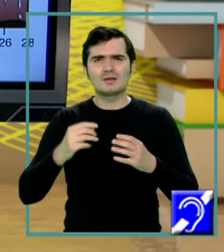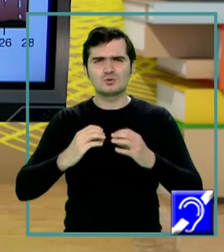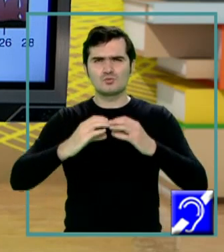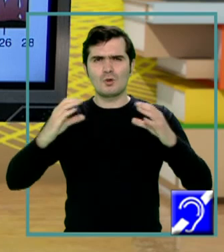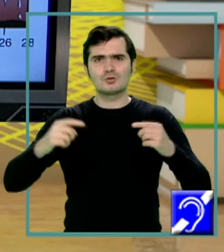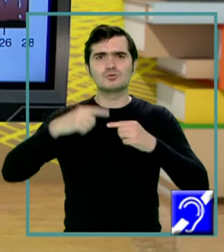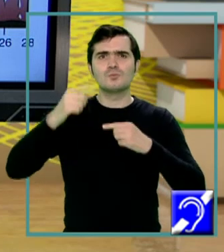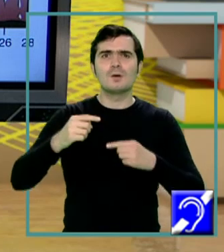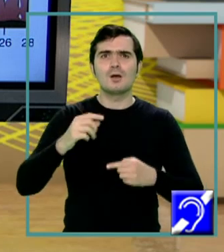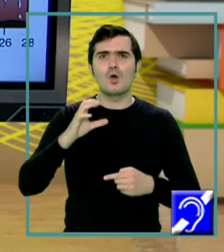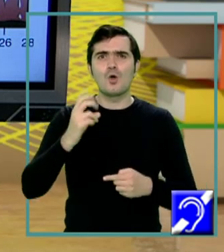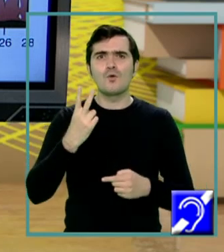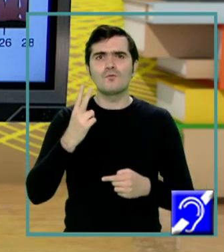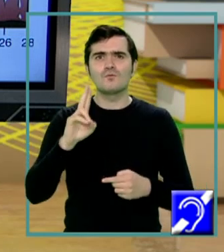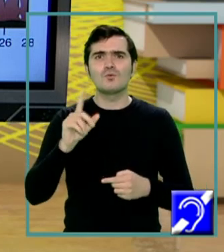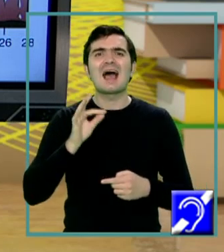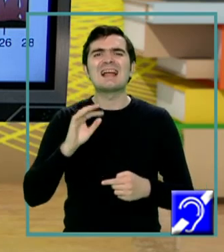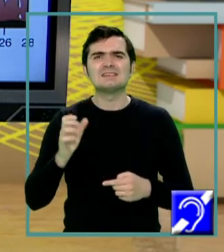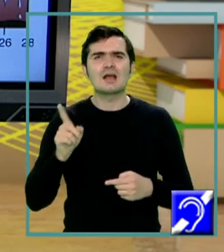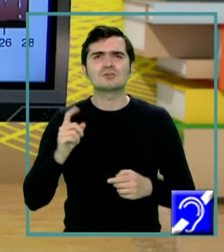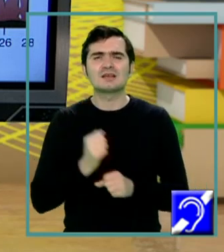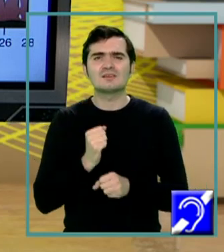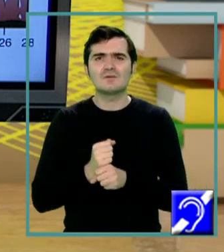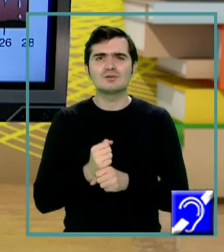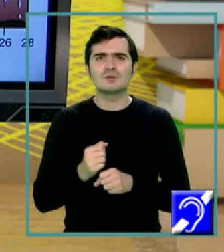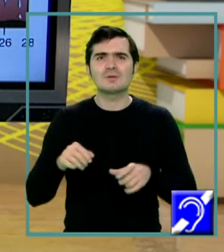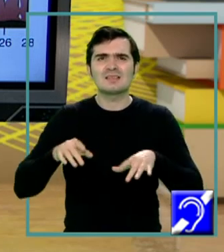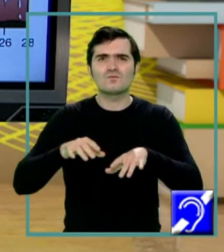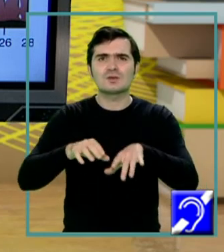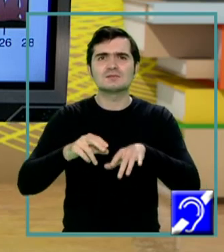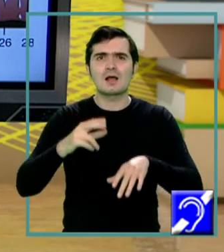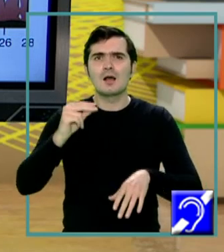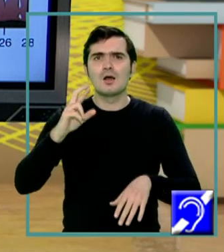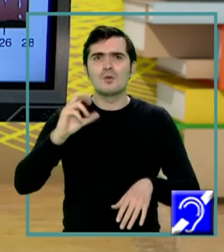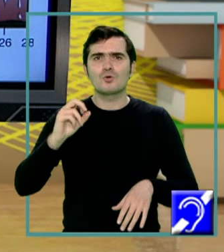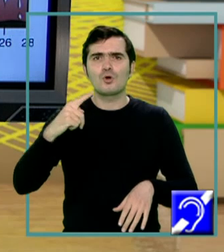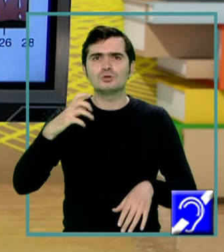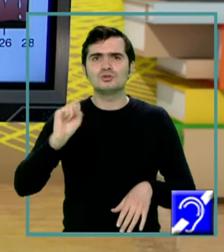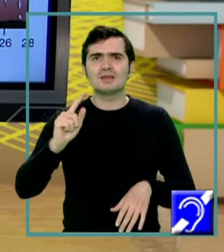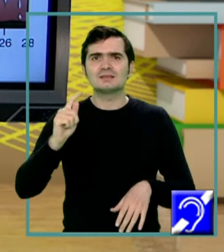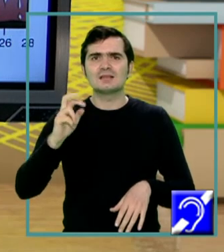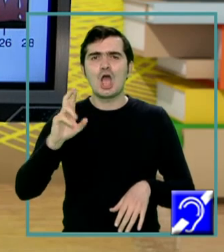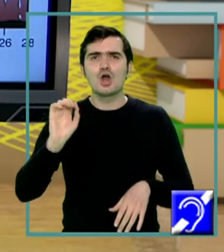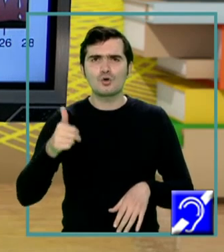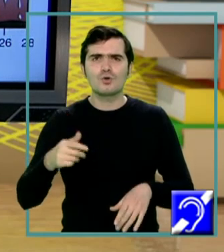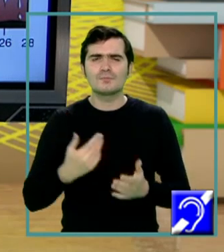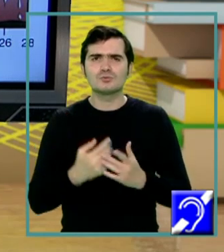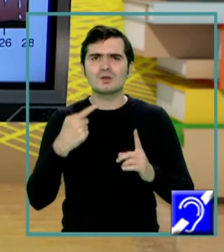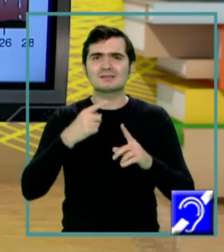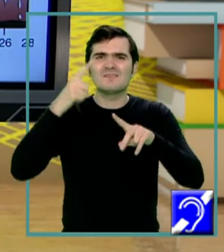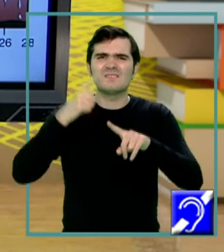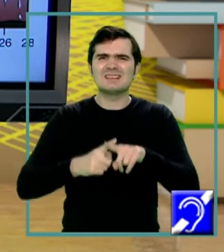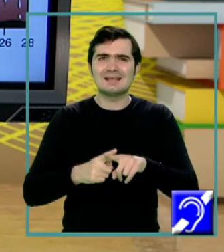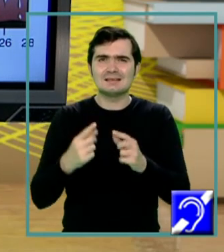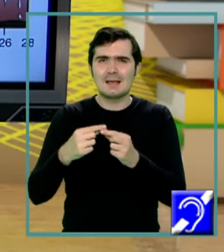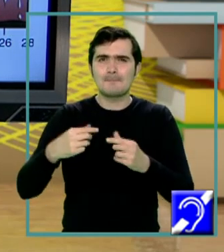postovulatorie. Această îngroșare se face sub influența progesteronului. Scopul ei este de a fixa embrionul.